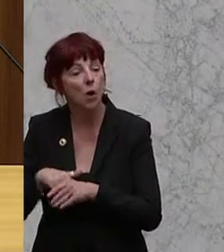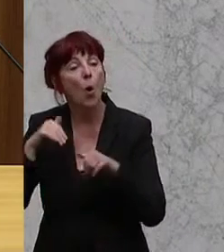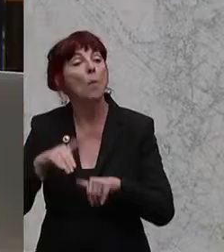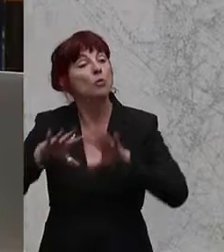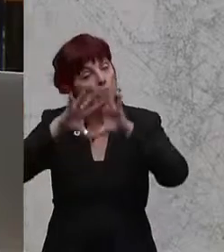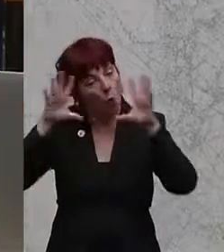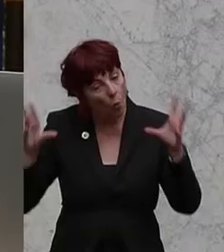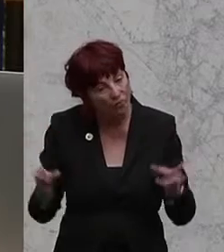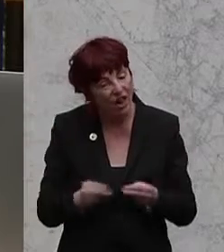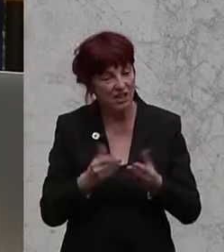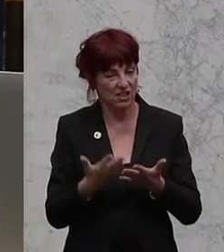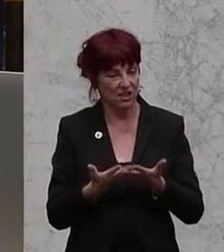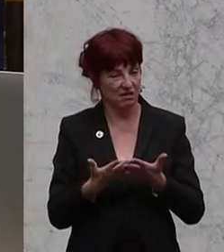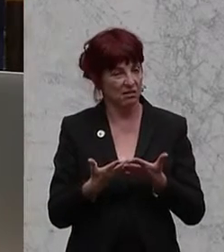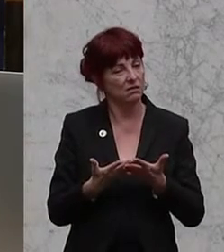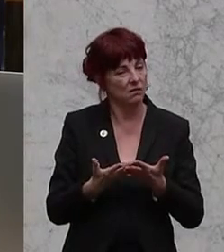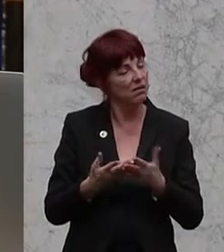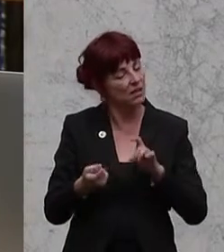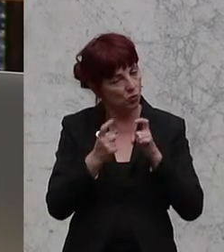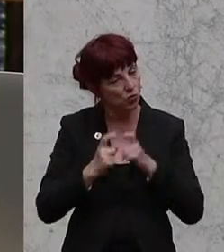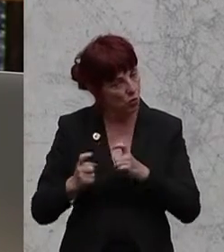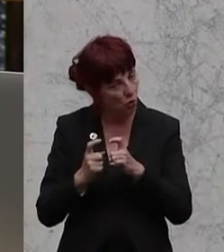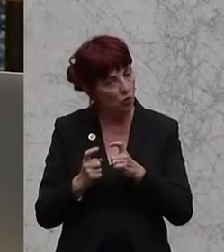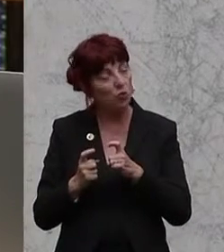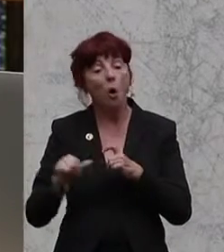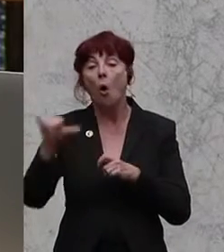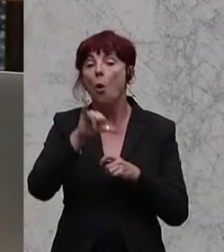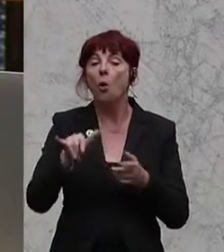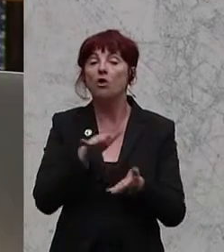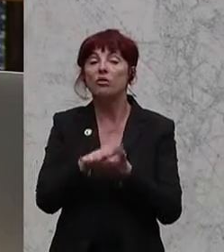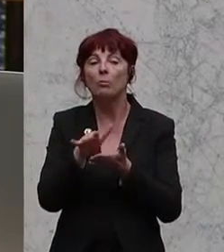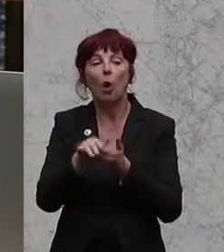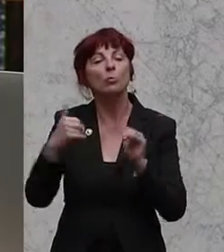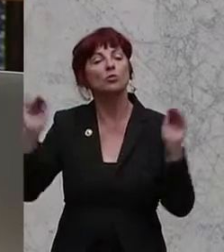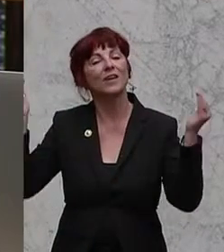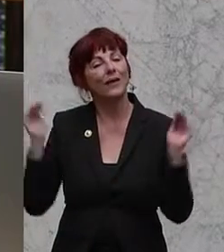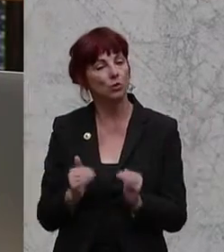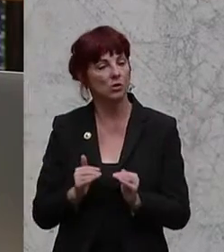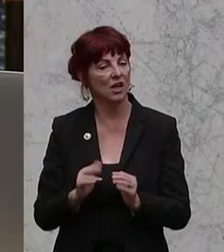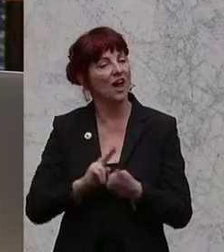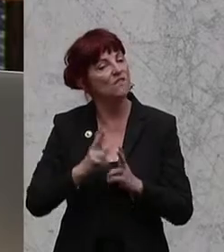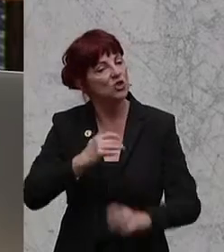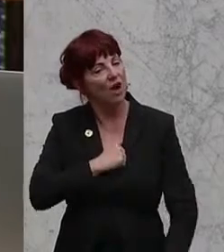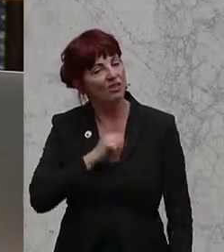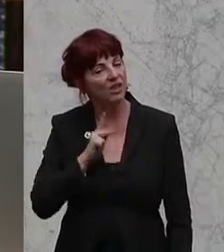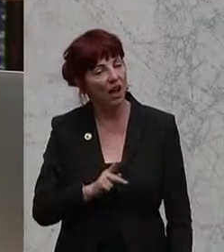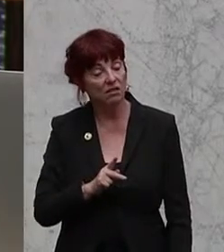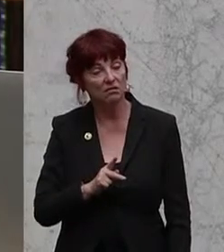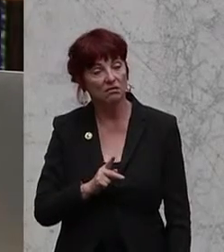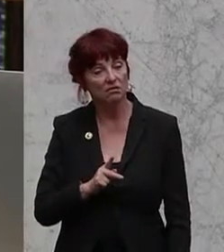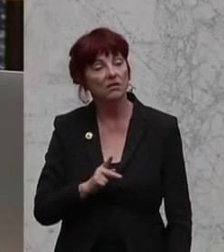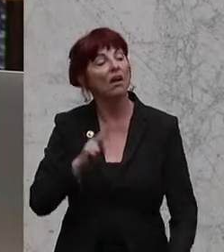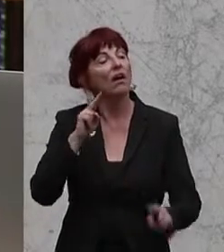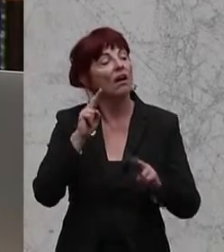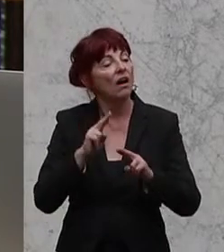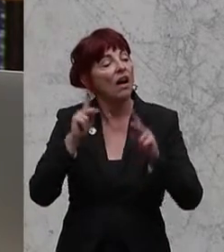schaffen wir es, Ölverbrauch zu reduzieren? Denn wenn wir es nicht schaffen, den Ölverbrauch zu reduzieren, dann können wir sozusagen damit reagieren,